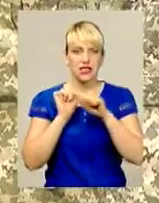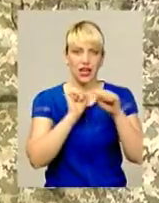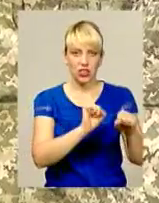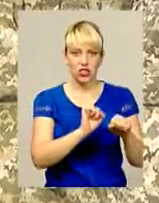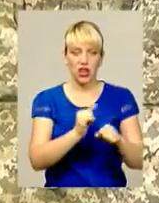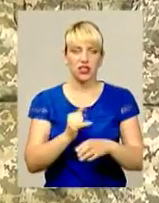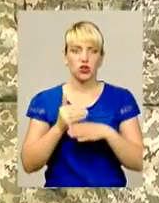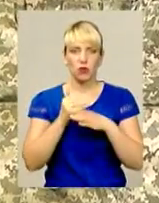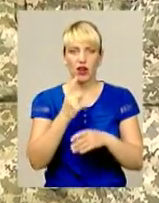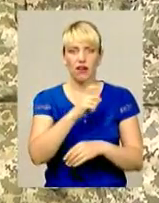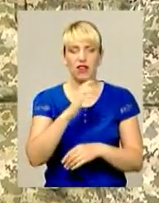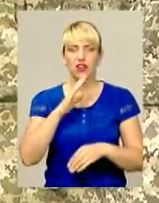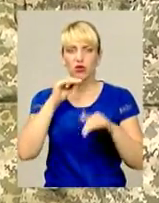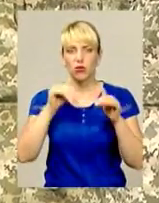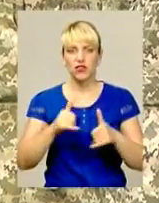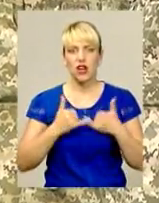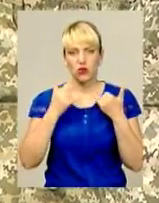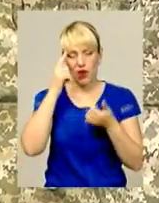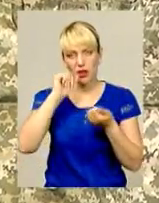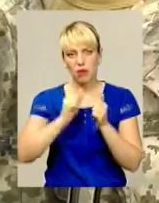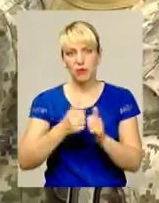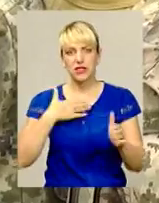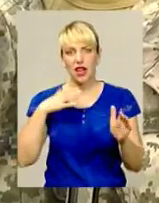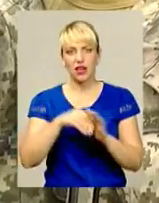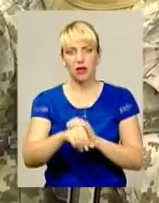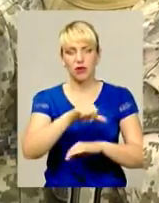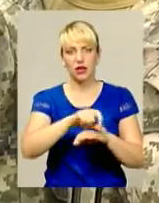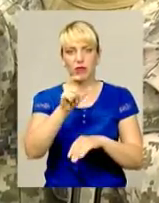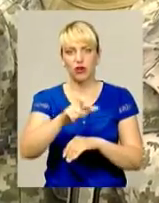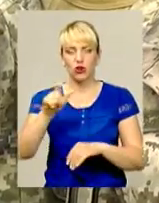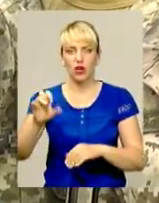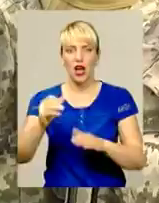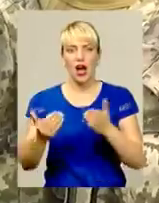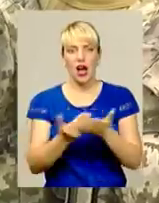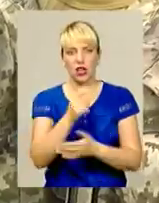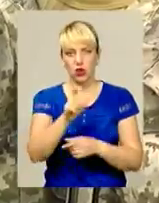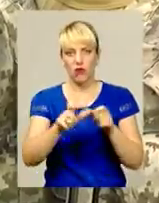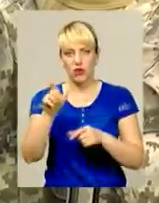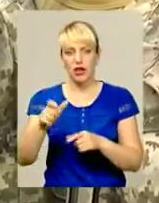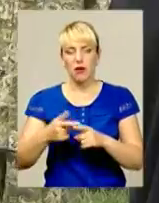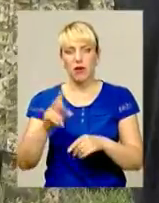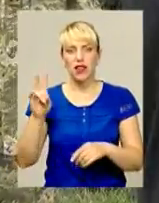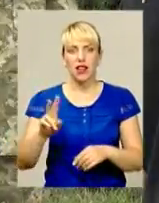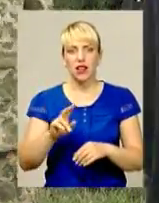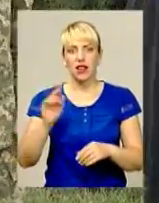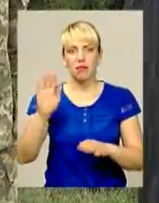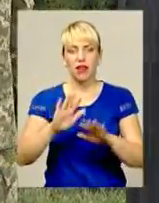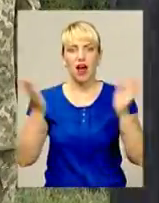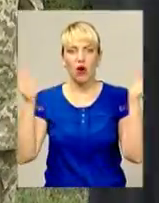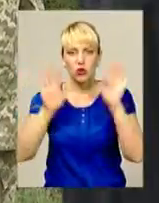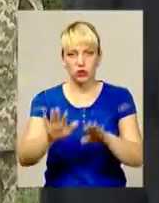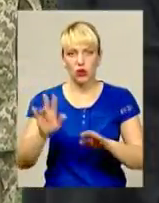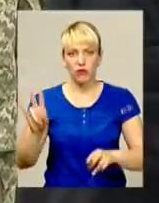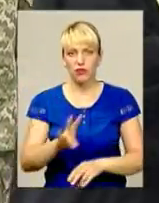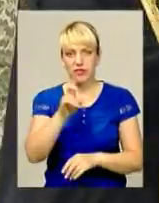Хвилиною мовчання вшанували пам'ять загиблих прикордонників, а новобранців на ратну службу благословив священник. А ще